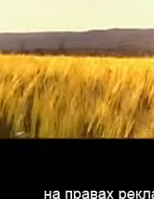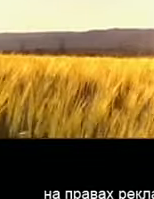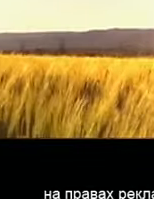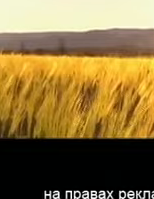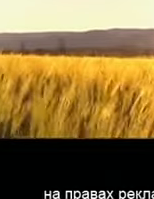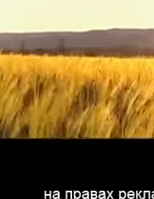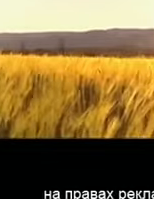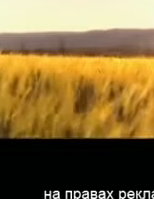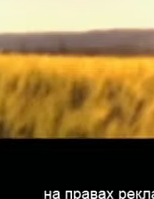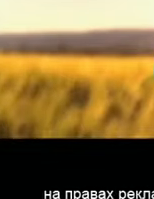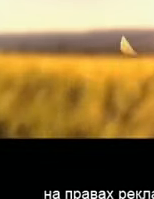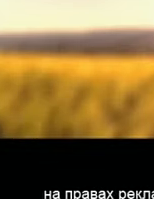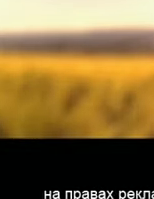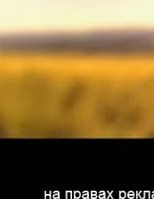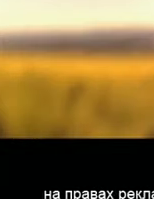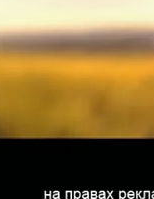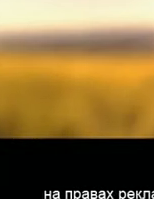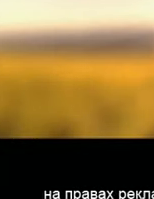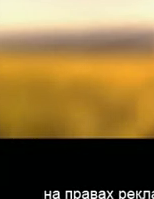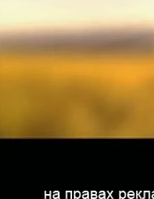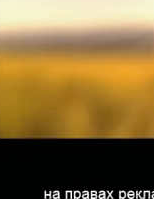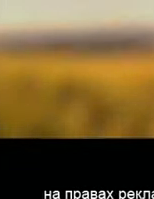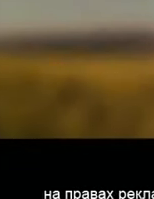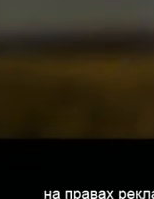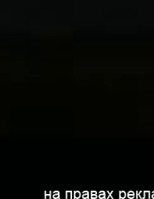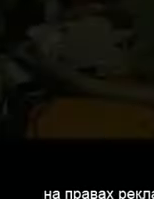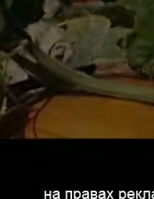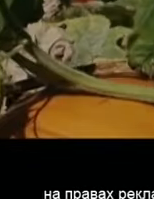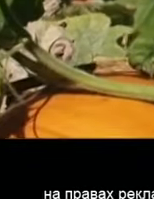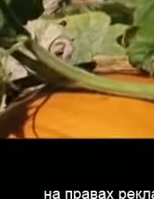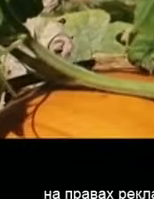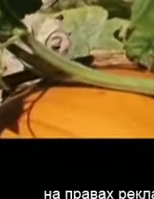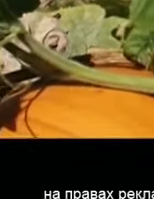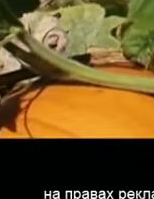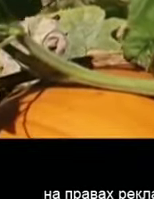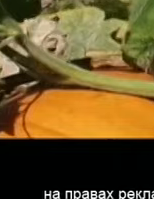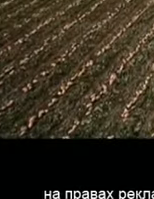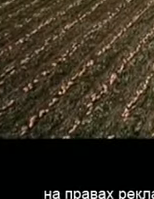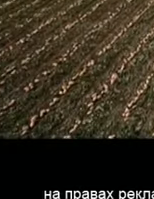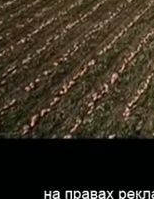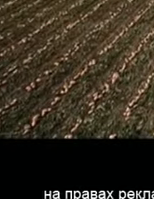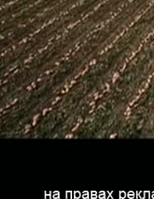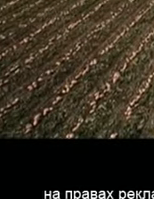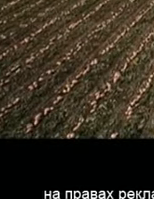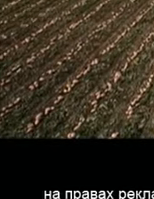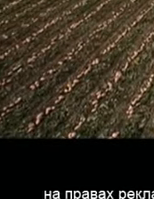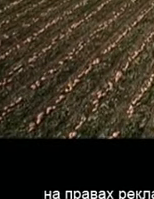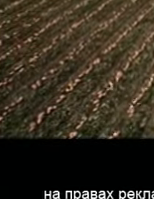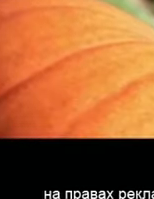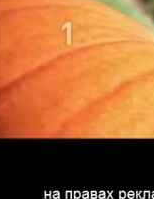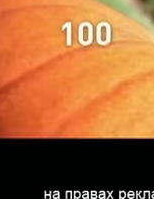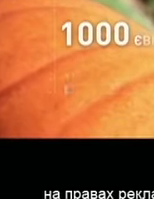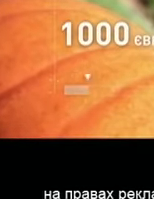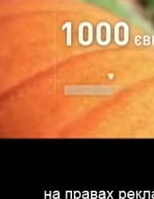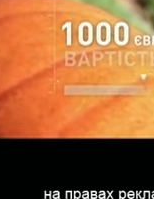Перший національний аграрний кооператив ламає стереотипи Город може приносити не тільки харчі, але й реальні гроші